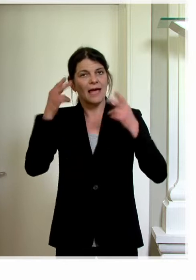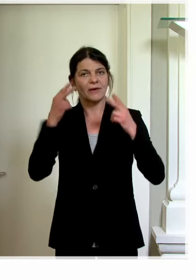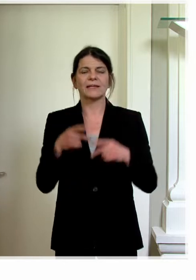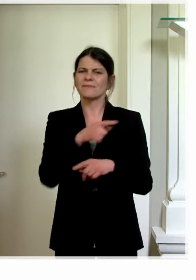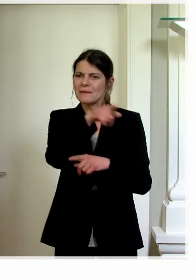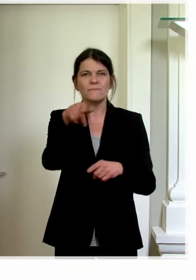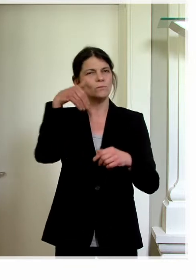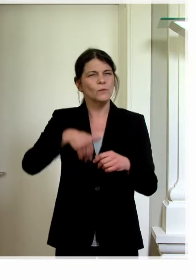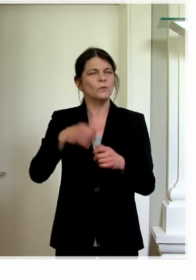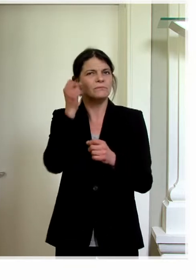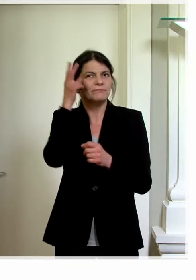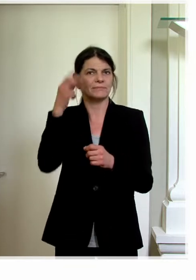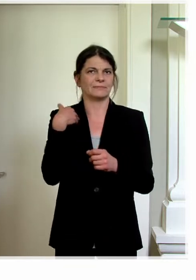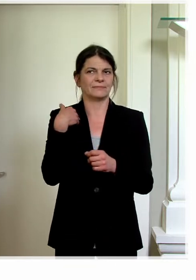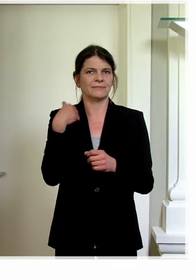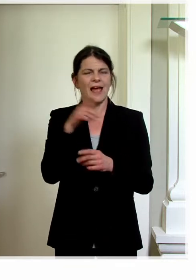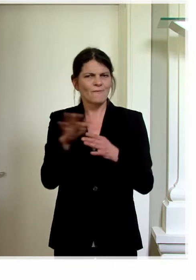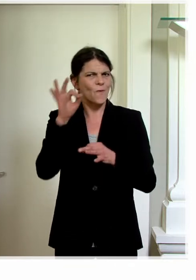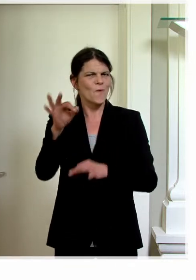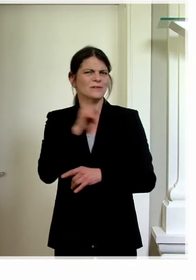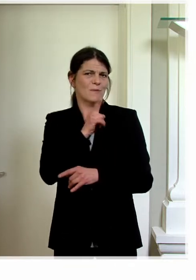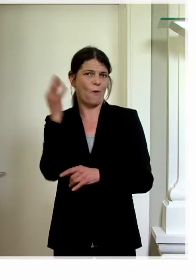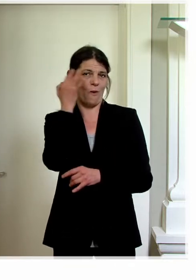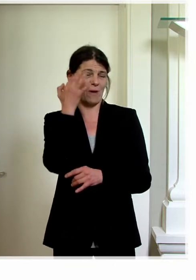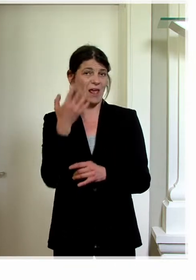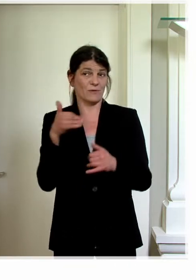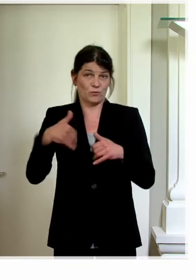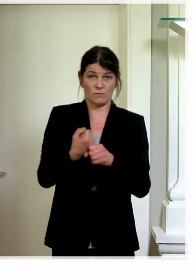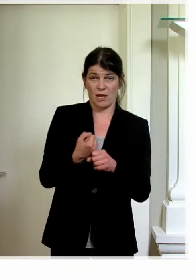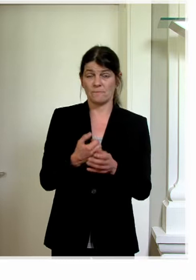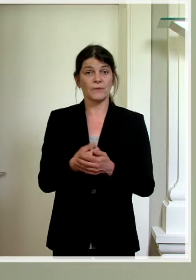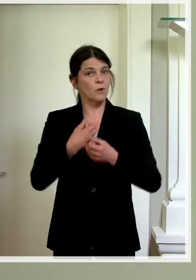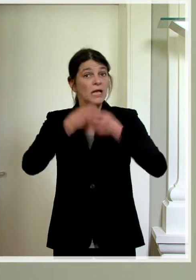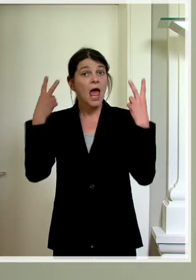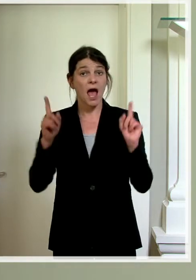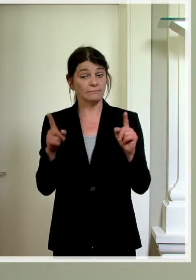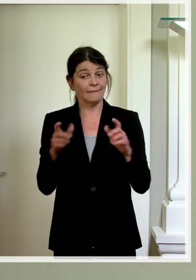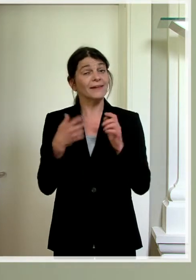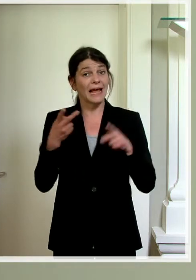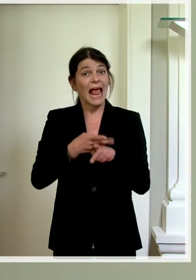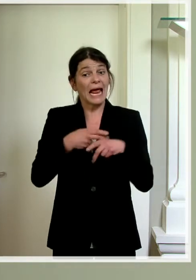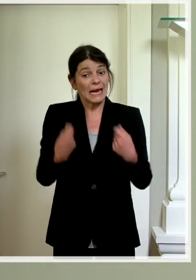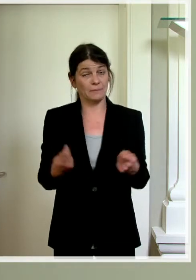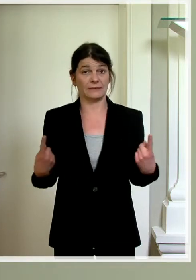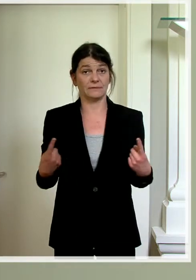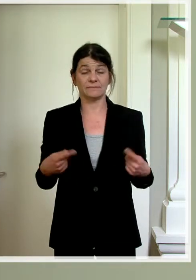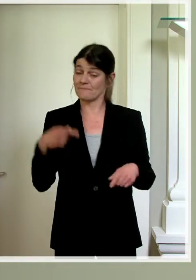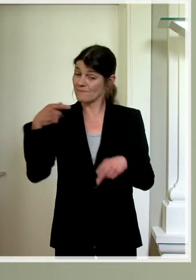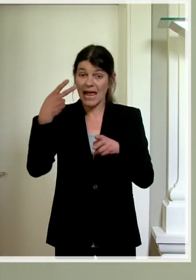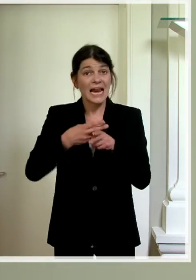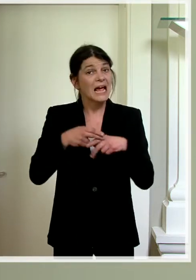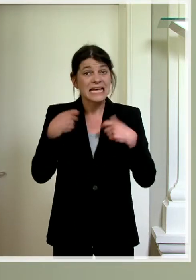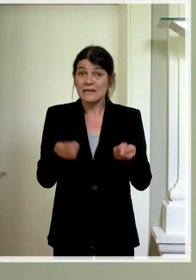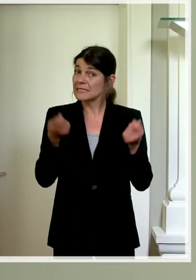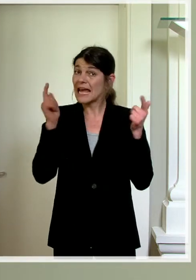Menschenverstand. Wir müssen uns darüber im Klaren sein. Wir haben es immer noch mit einer Krankheit zu tun, gegen die es keine